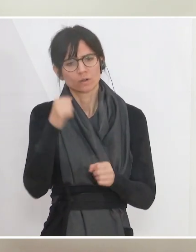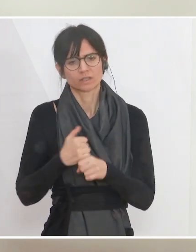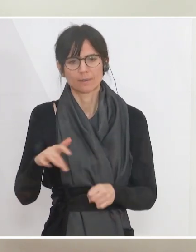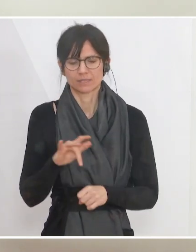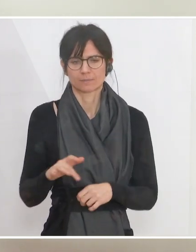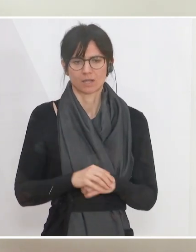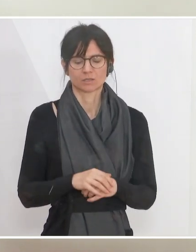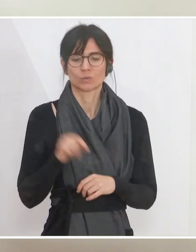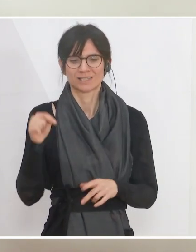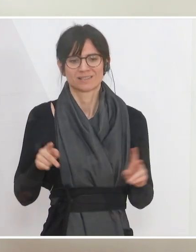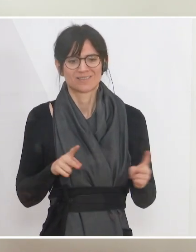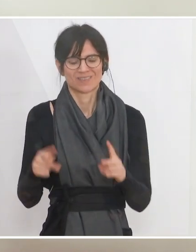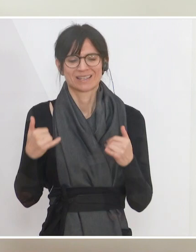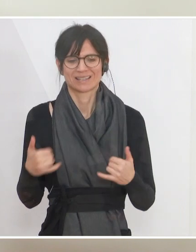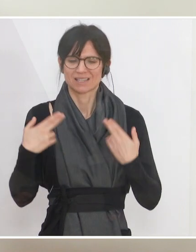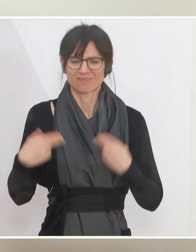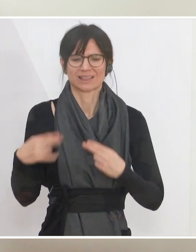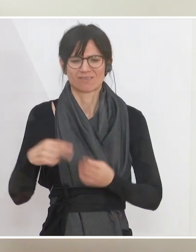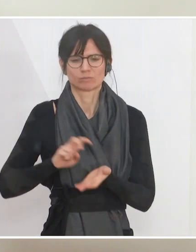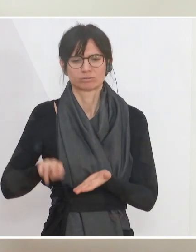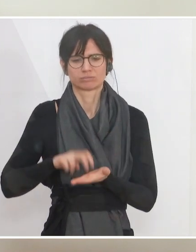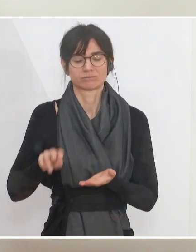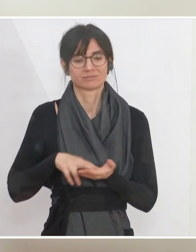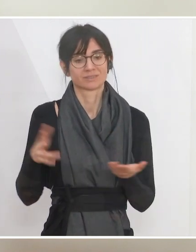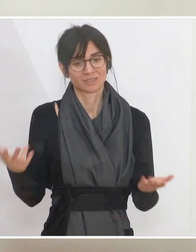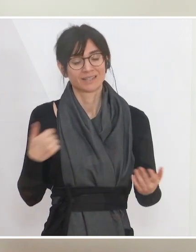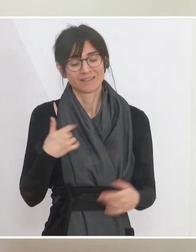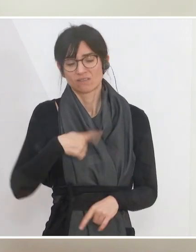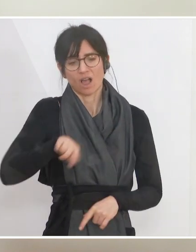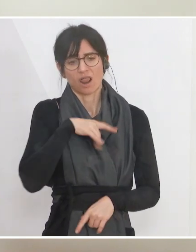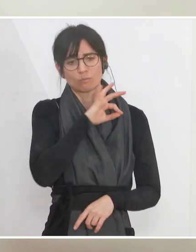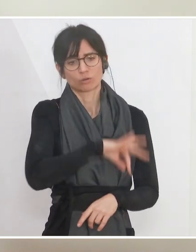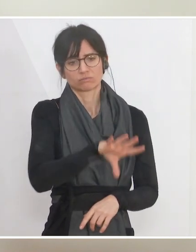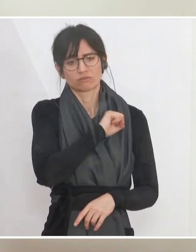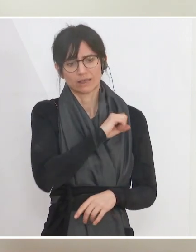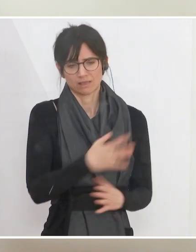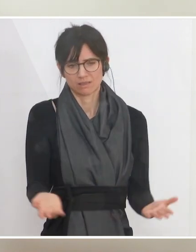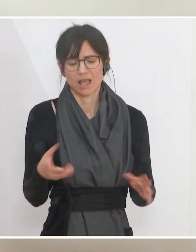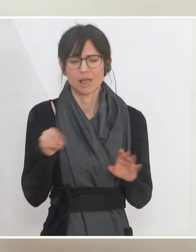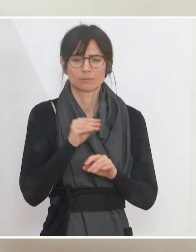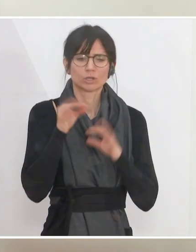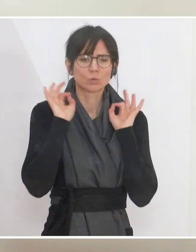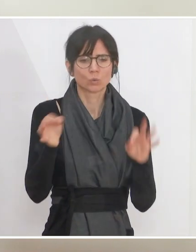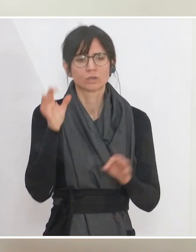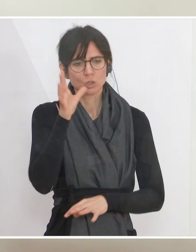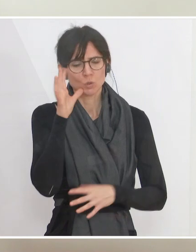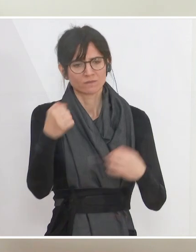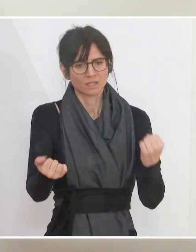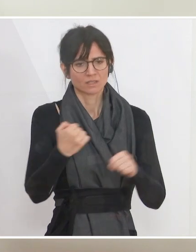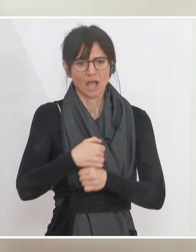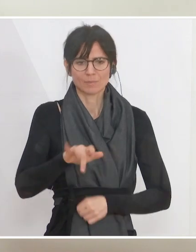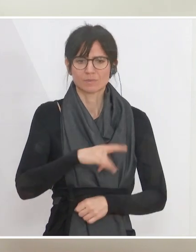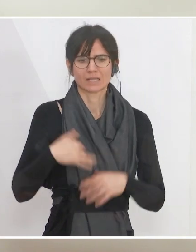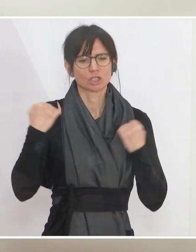und diesen Weg wollen wir jetzt auch gemeinsam weitergehen, denn ich glaube, am Ende profitieren wir damit alle mit guten, zukunftssicheren Arbeitsplätzen, mit einer